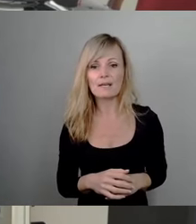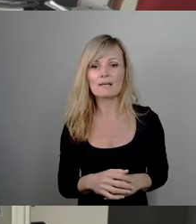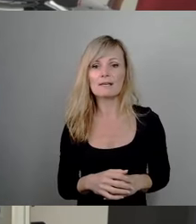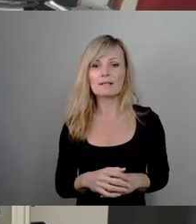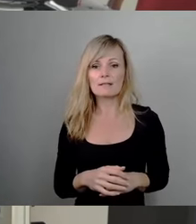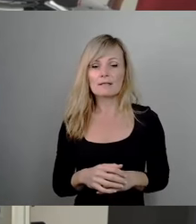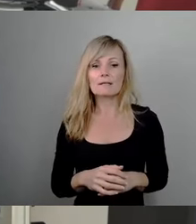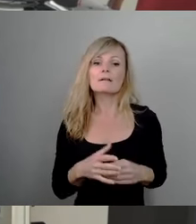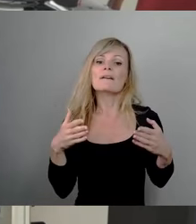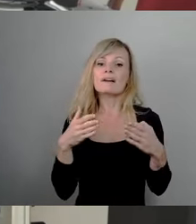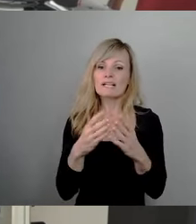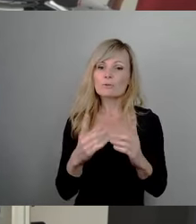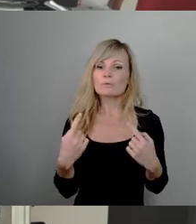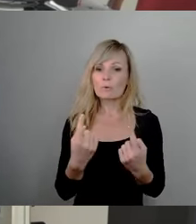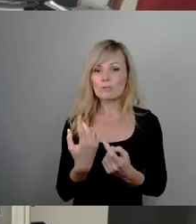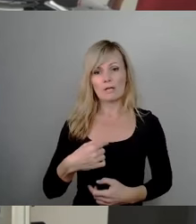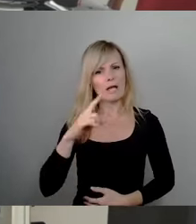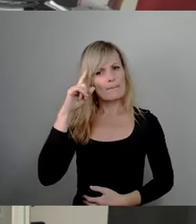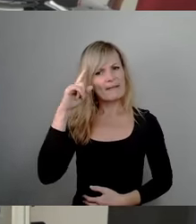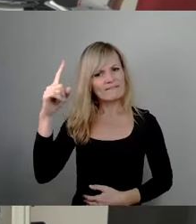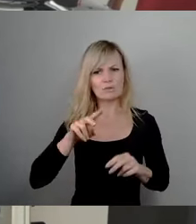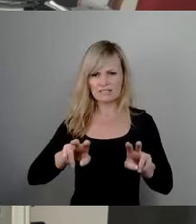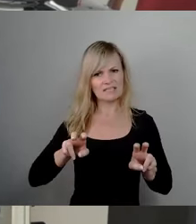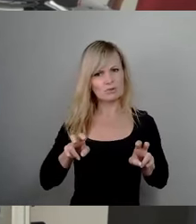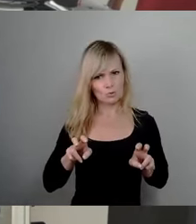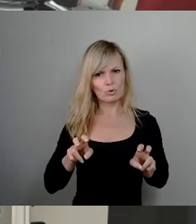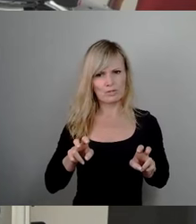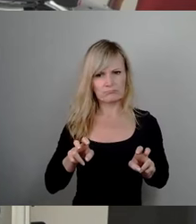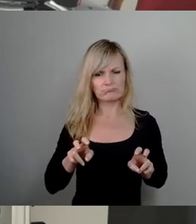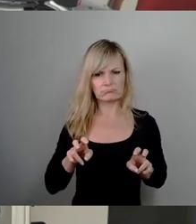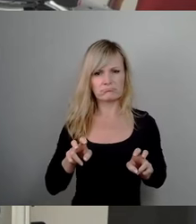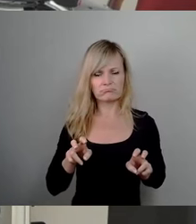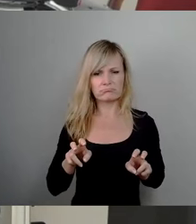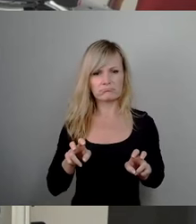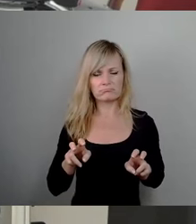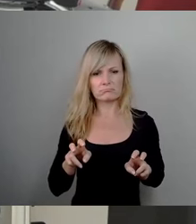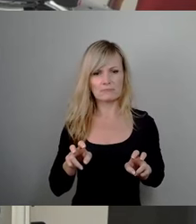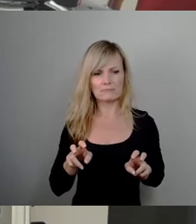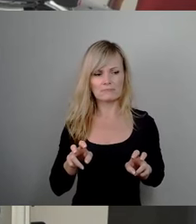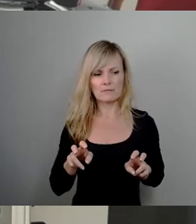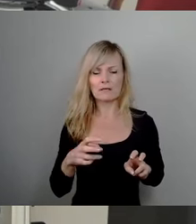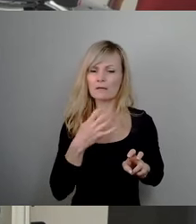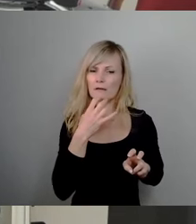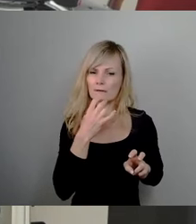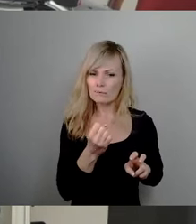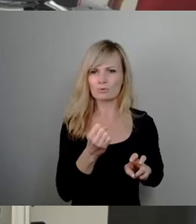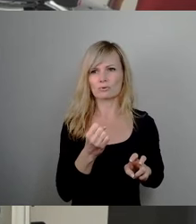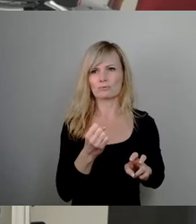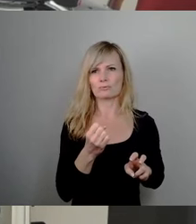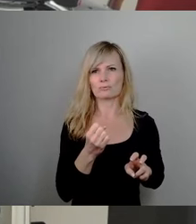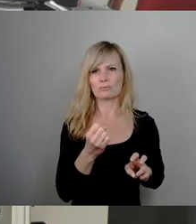zurückgehalten, weil ich die Gelegenheit haben wollte, noch mal zur Vorlage zurückzuleiten.